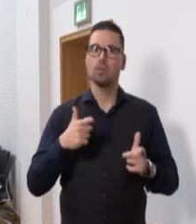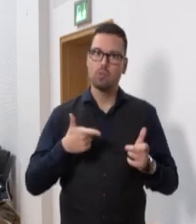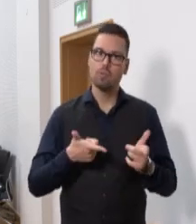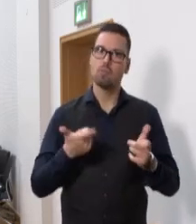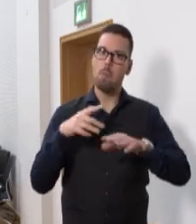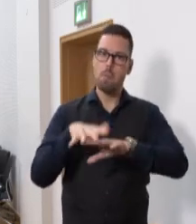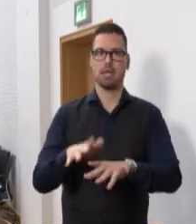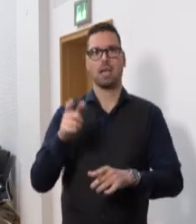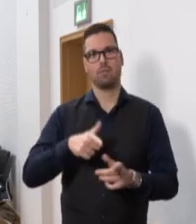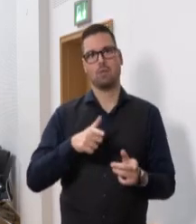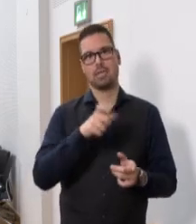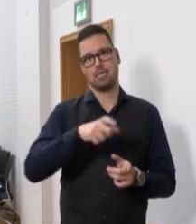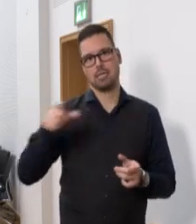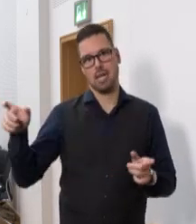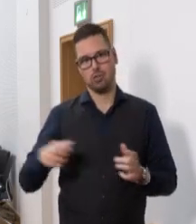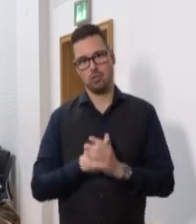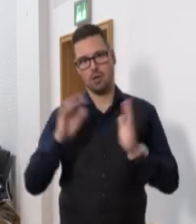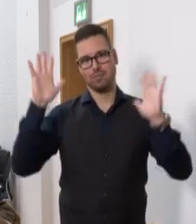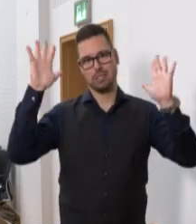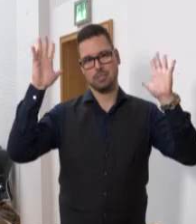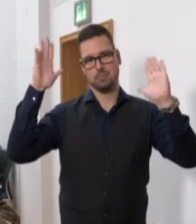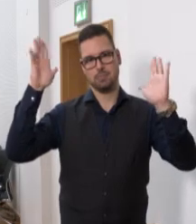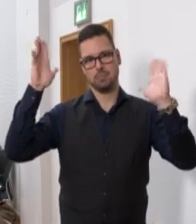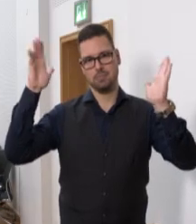beitragen, meine Herren von der AfD.